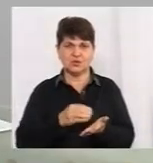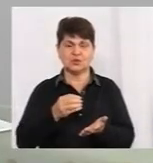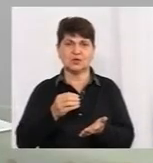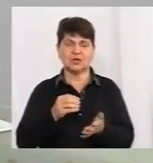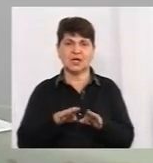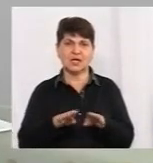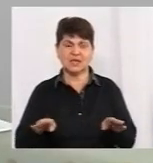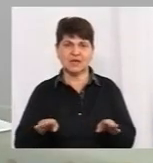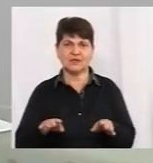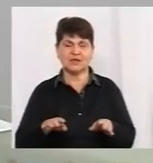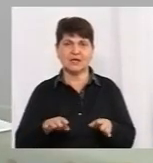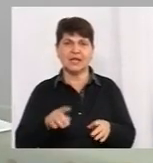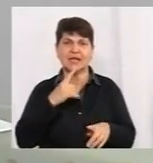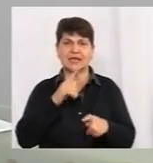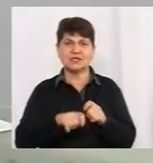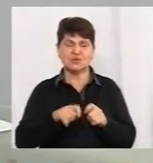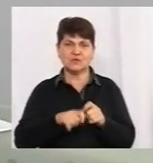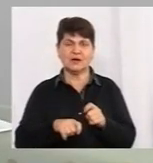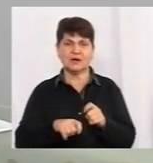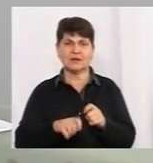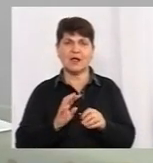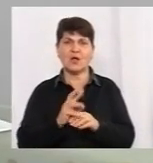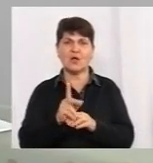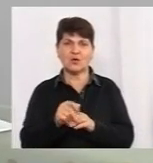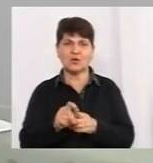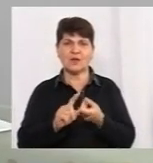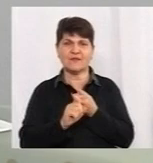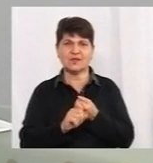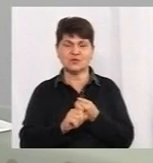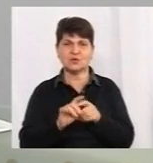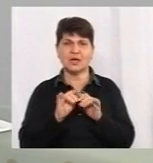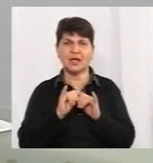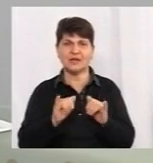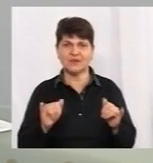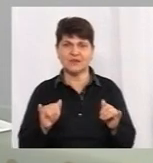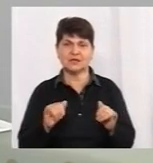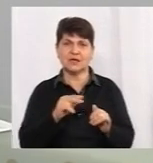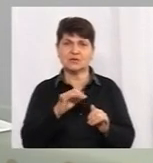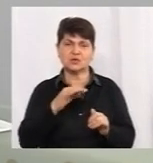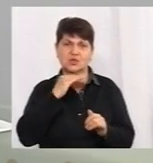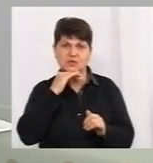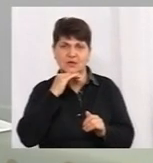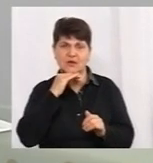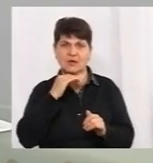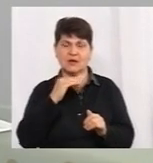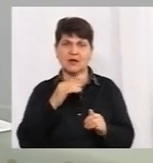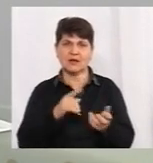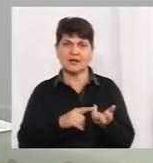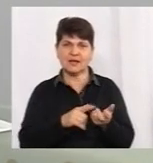коронавірусної інфекції? На Вашу думку, чи достатня кількість діагностування і вже одразу ж